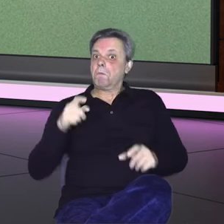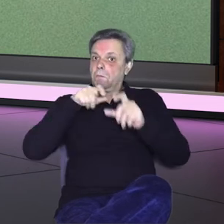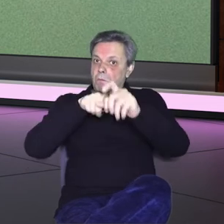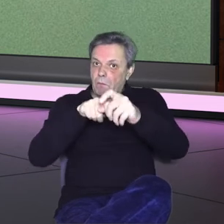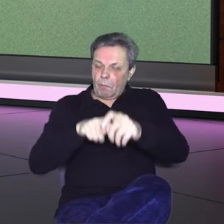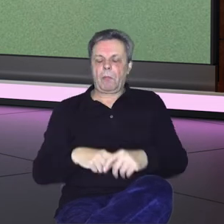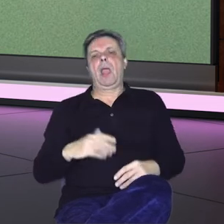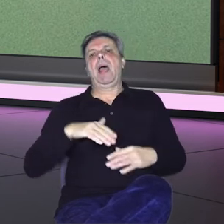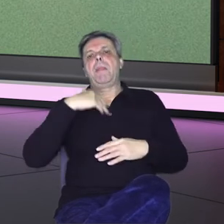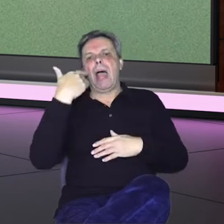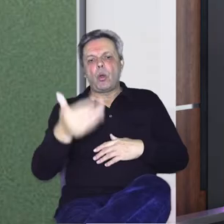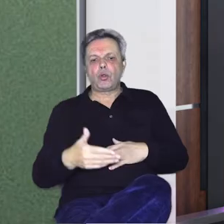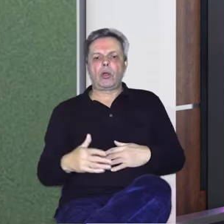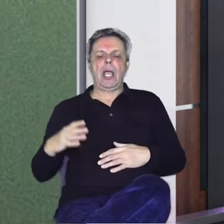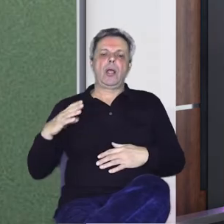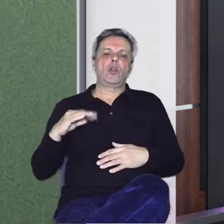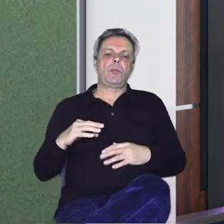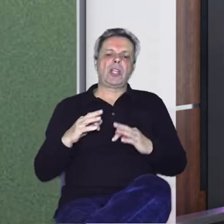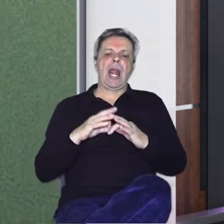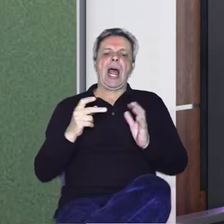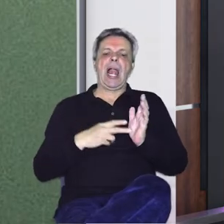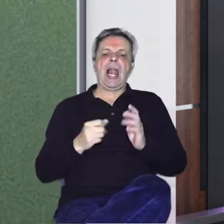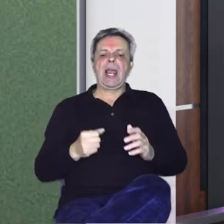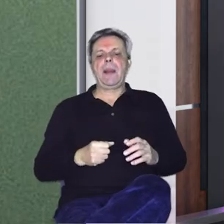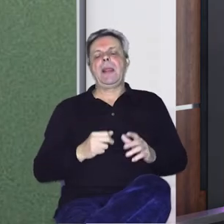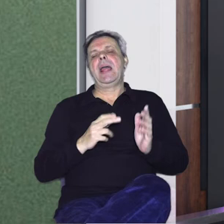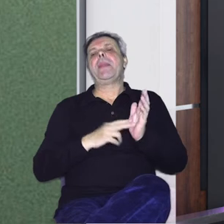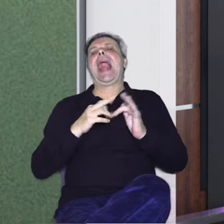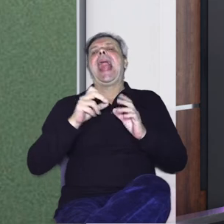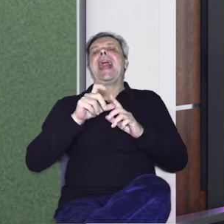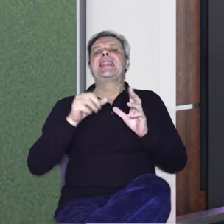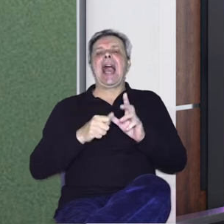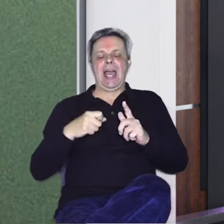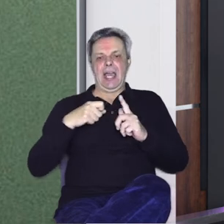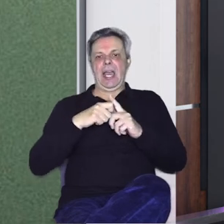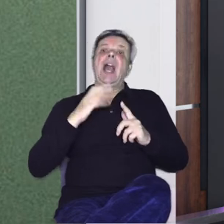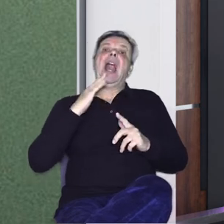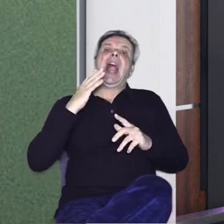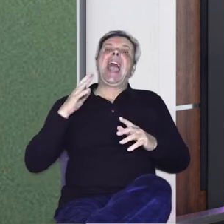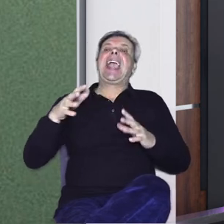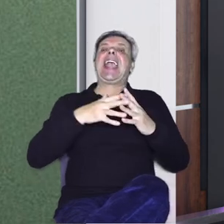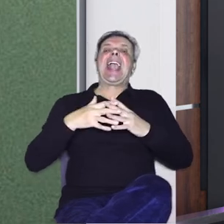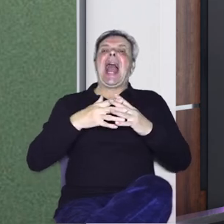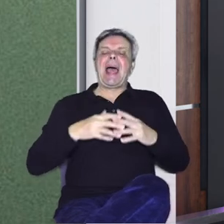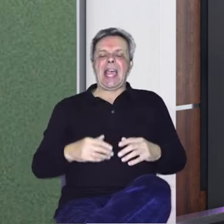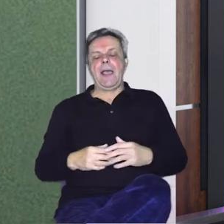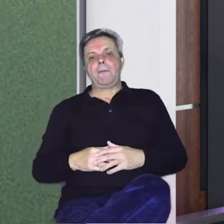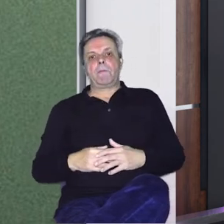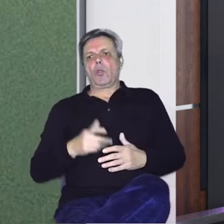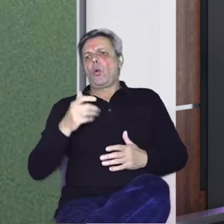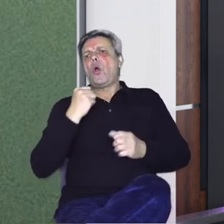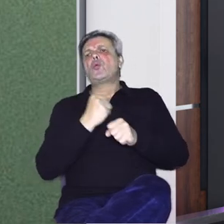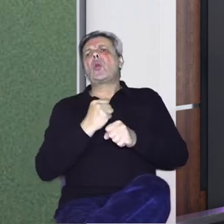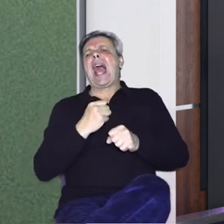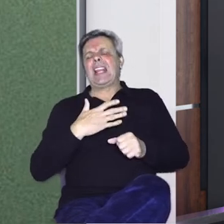nam se javio gospodin Alen i gospođa Dada iz Kalgarije, iz Kanade, koji su taj već svoj program